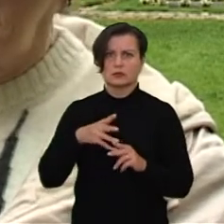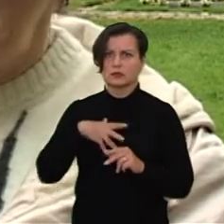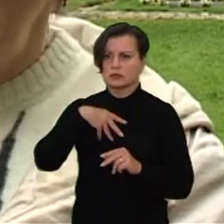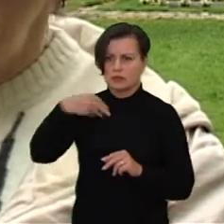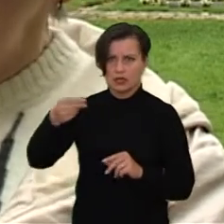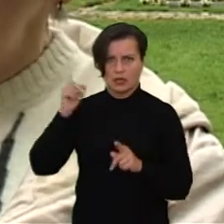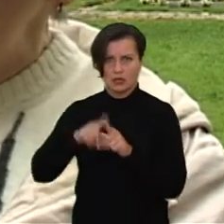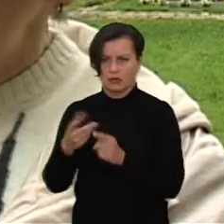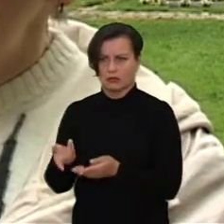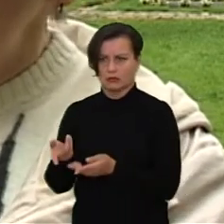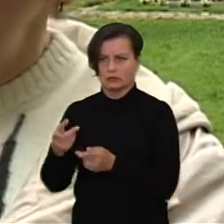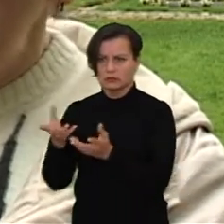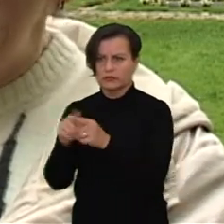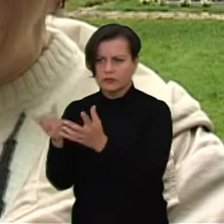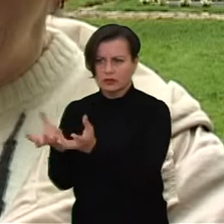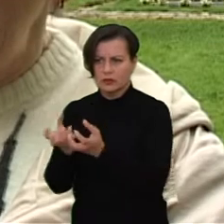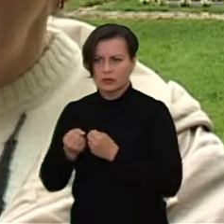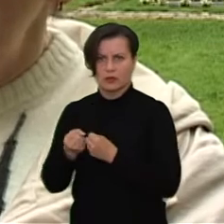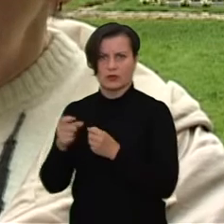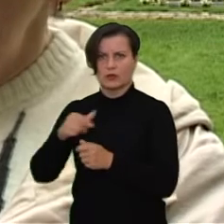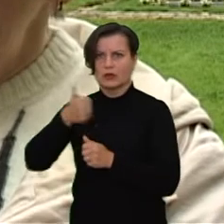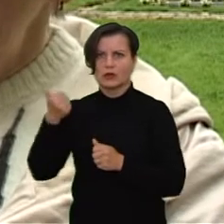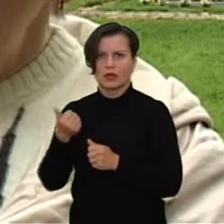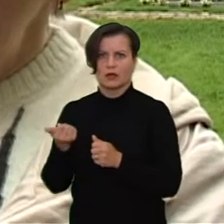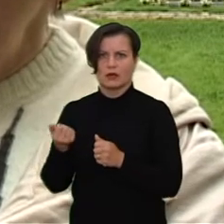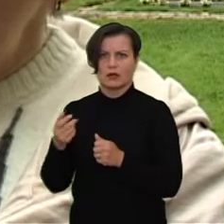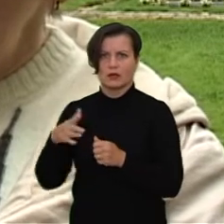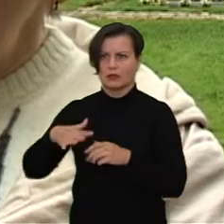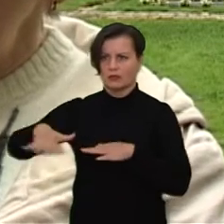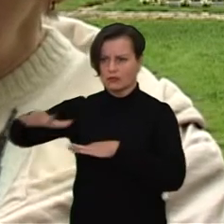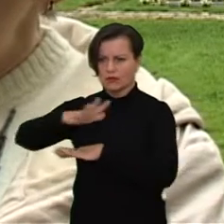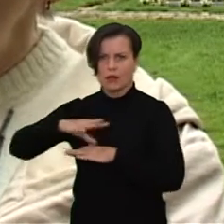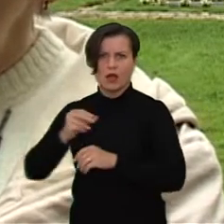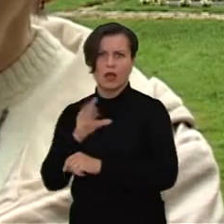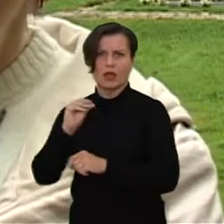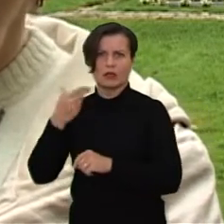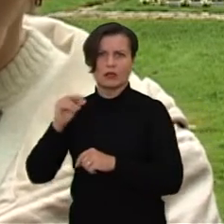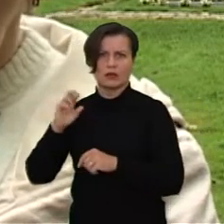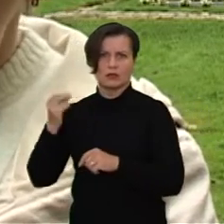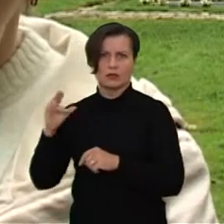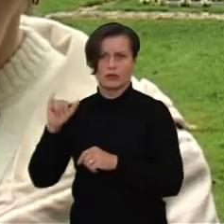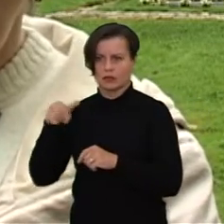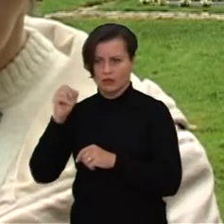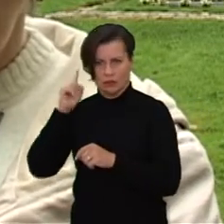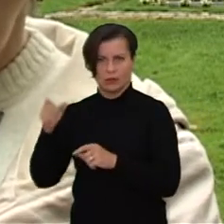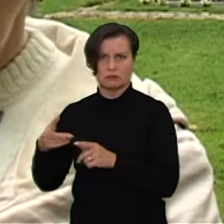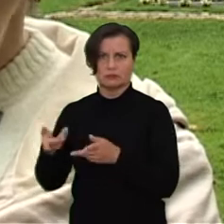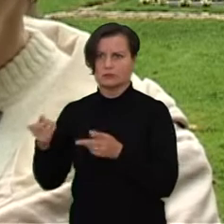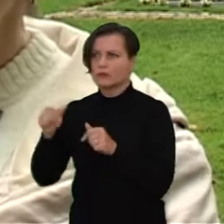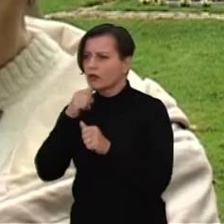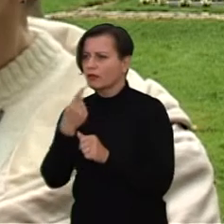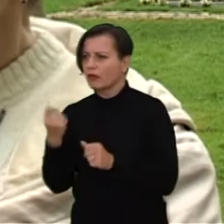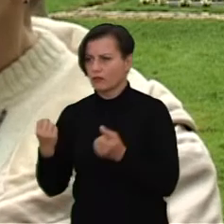visą aplinką, traukia palikta jo gera energija. Ir kiekvienas išlipęs čia iš mašino sako, kas čia yra?